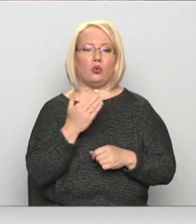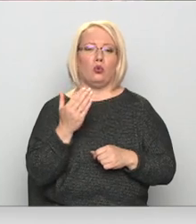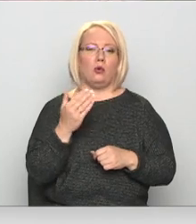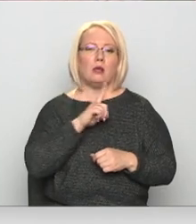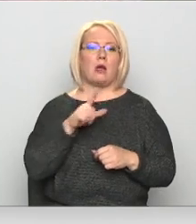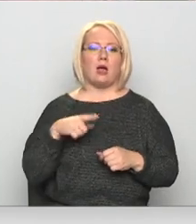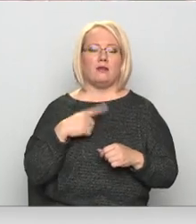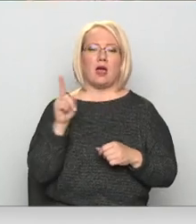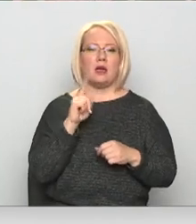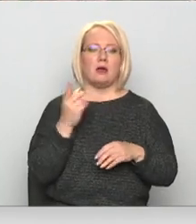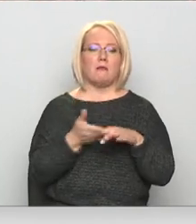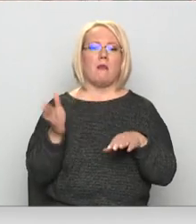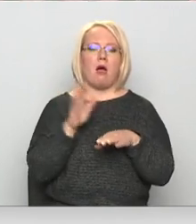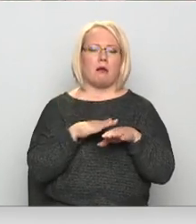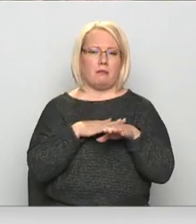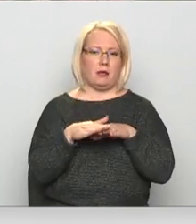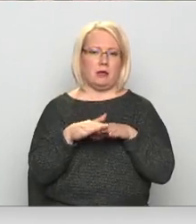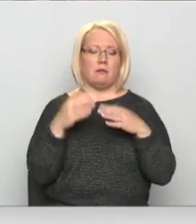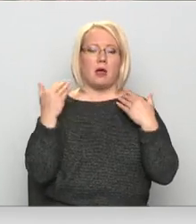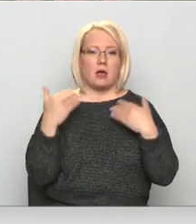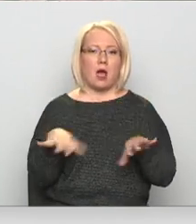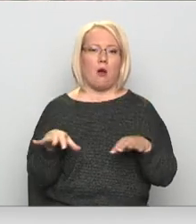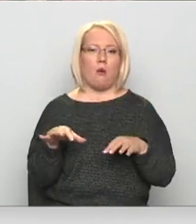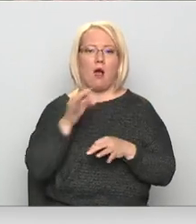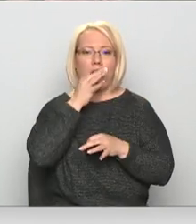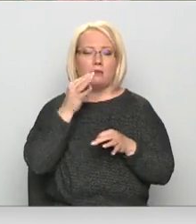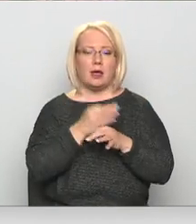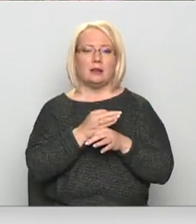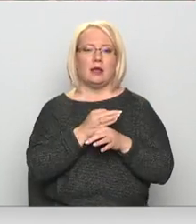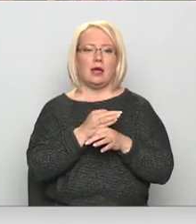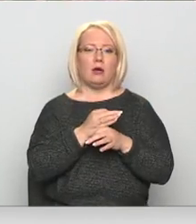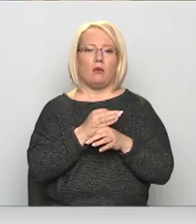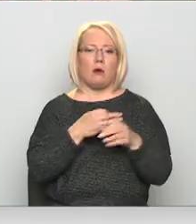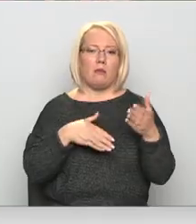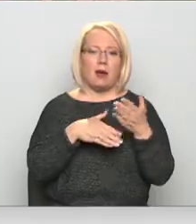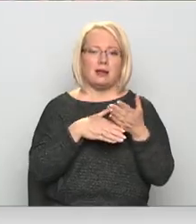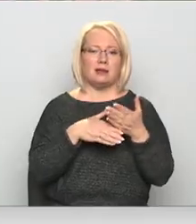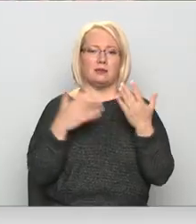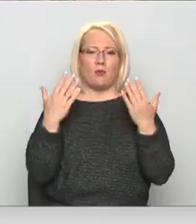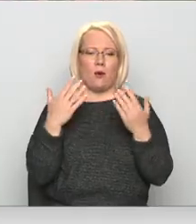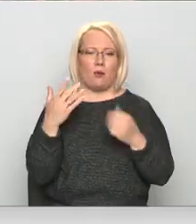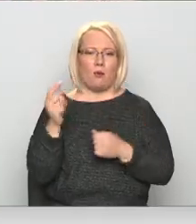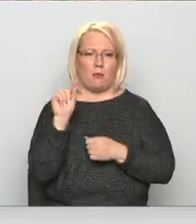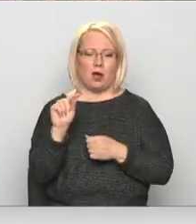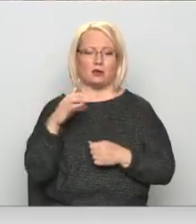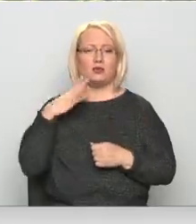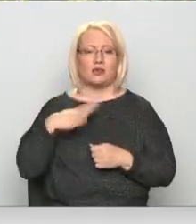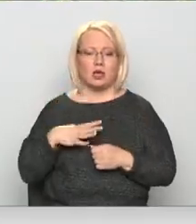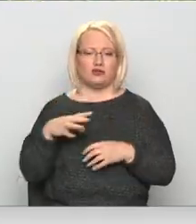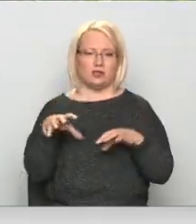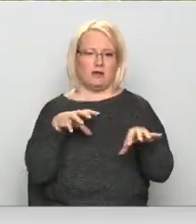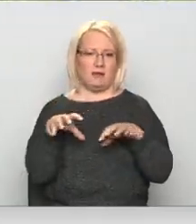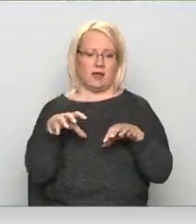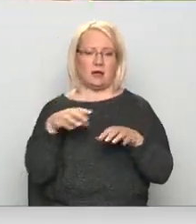Latvijā ir pārprodukcijas, teikt. Tā, jo to atbildīgo roku ir daudz mazāk nekā šo dzīvnieku un cieši dzīvnieki tādēļ.